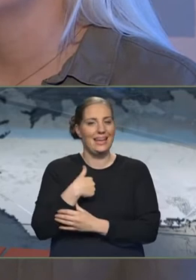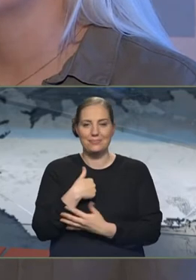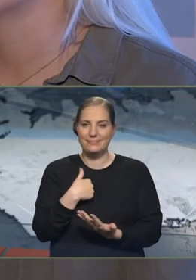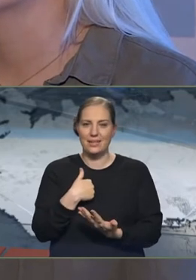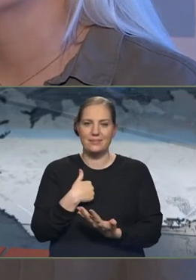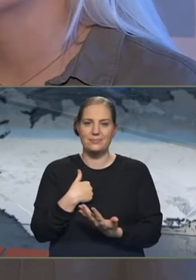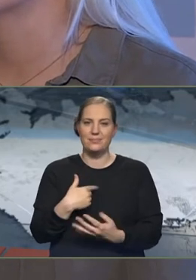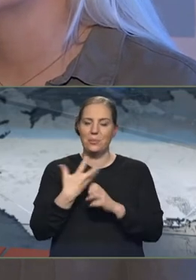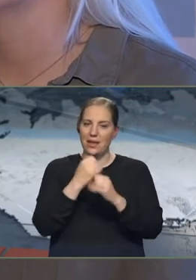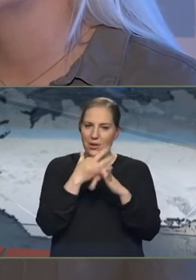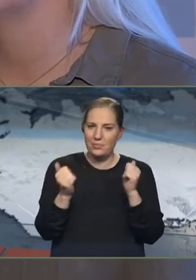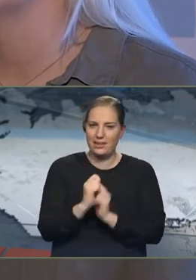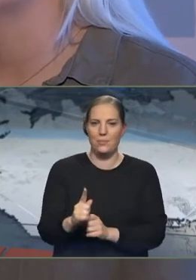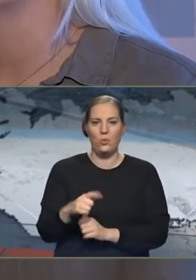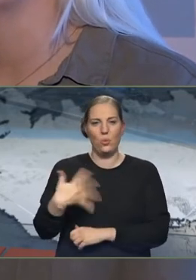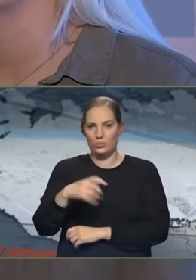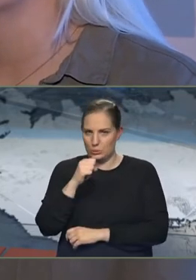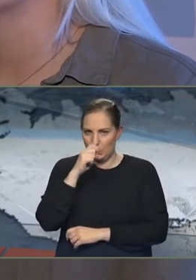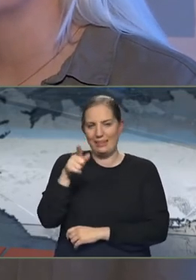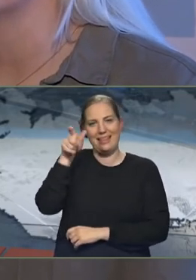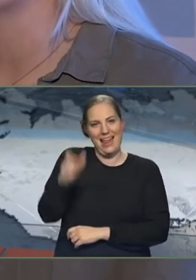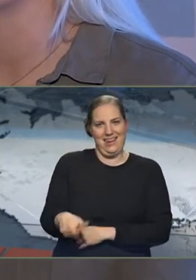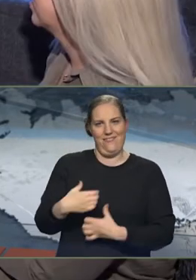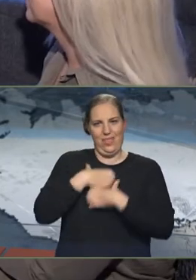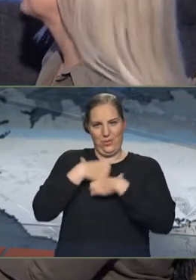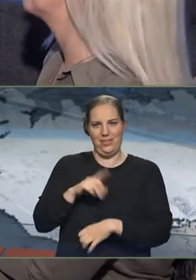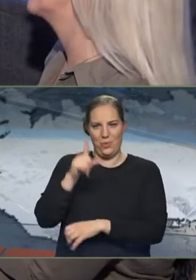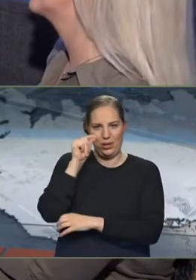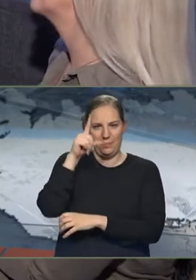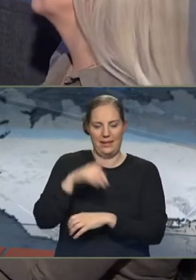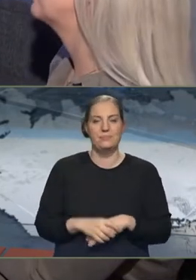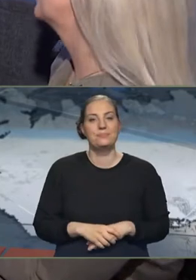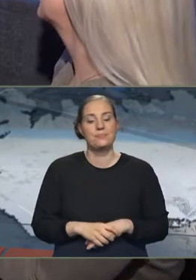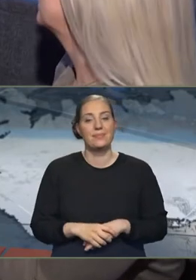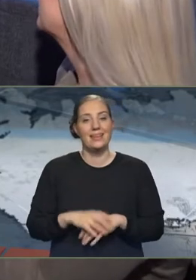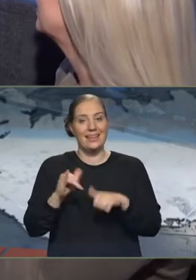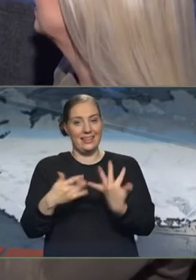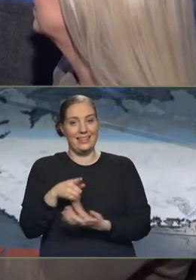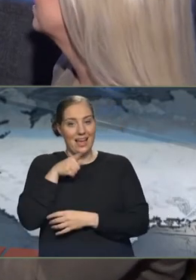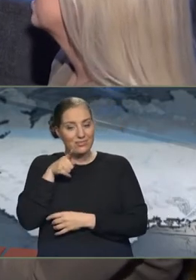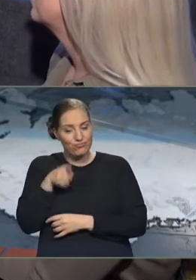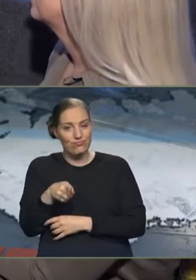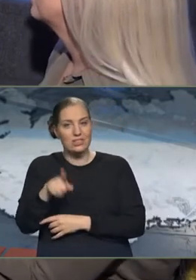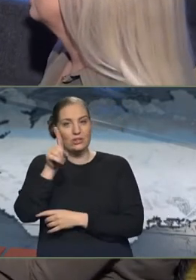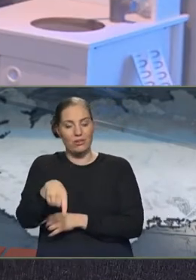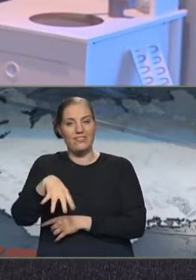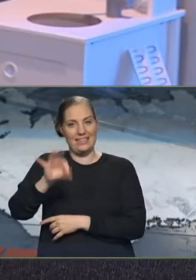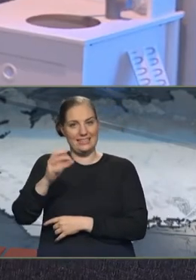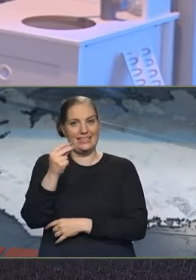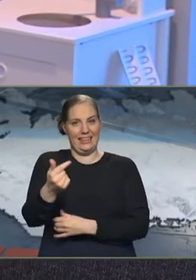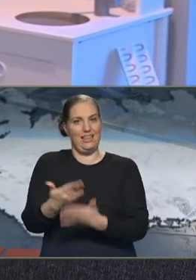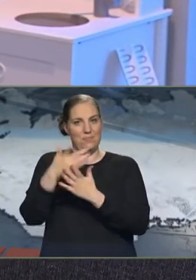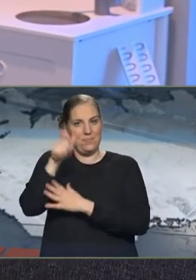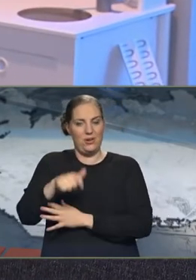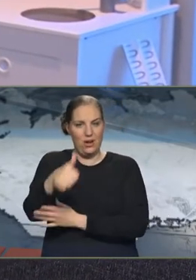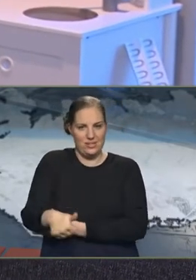og stolt af viðbröðum hennar á þessu mómenti. Sólvi var í dagvalinn skyndihjálpar maður ásins af nefnd rauðakrósins en hún